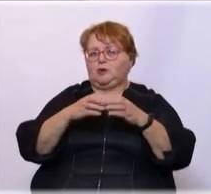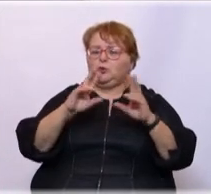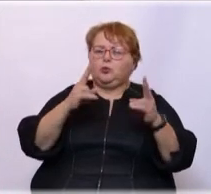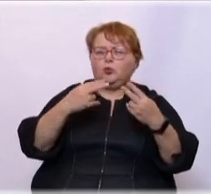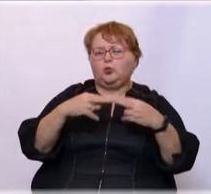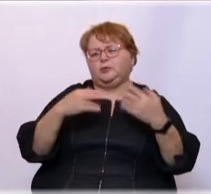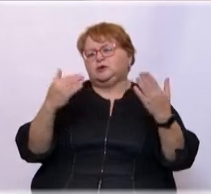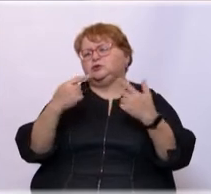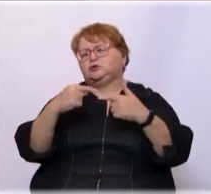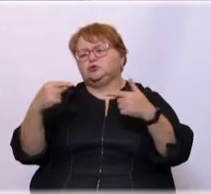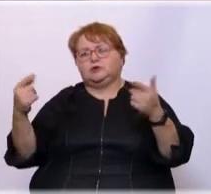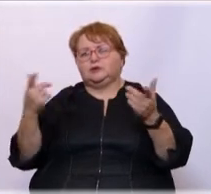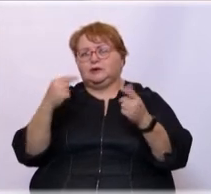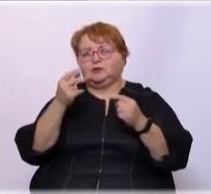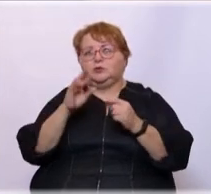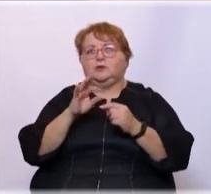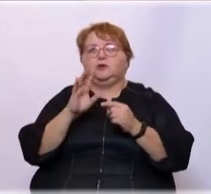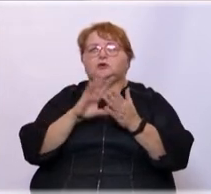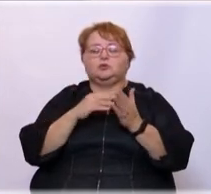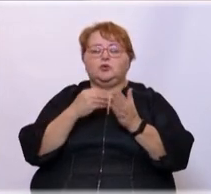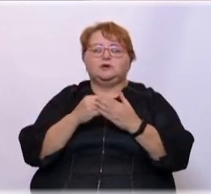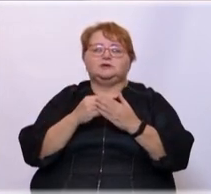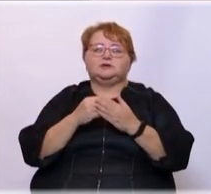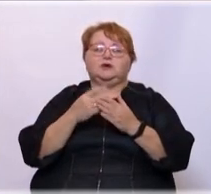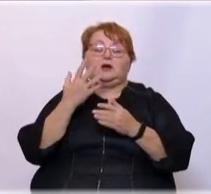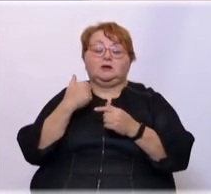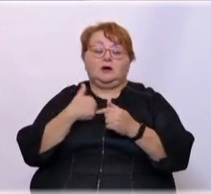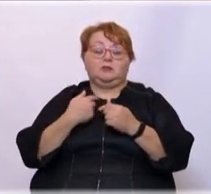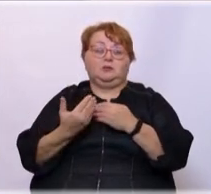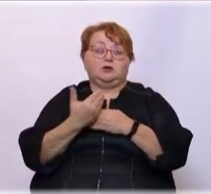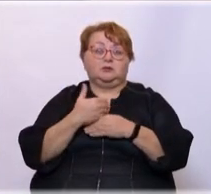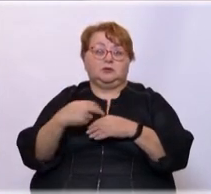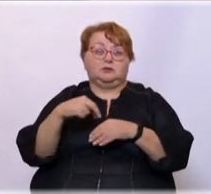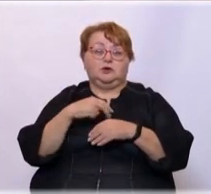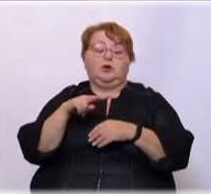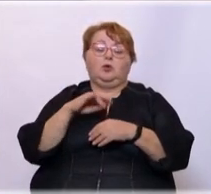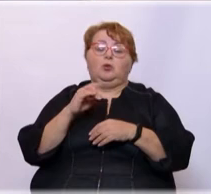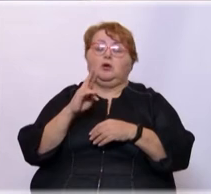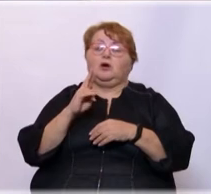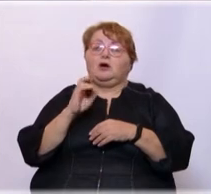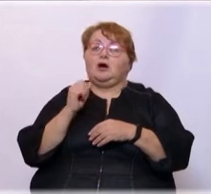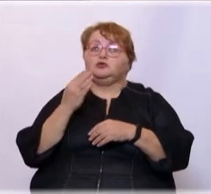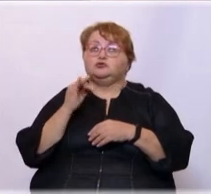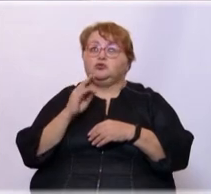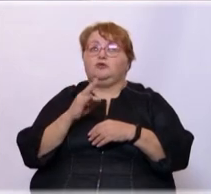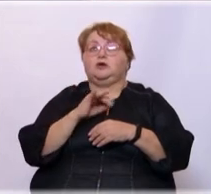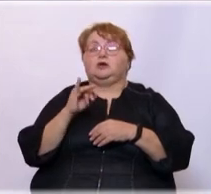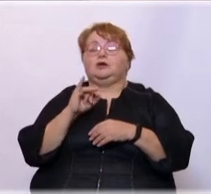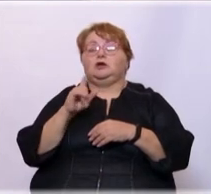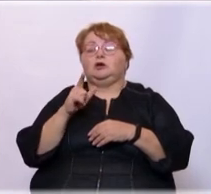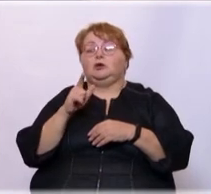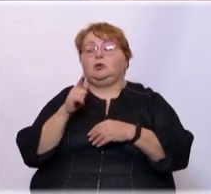или там еще где-то. То есть ко мне подошли два, Лукашов, Игорь,